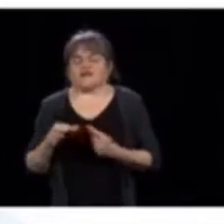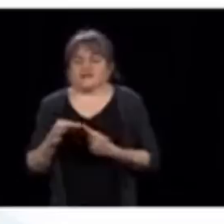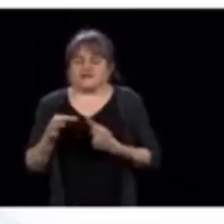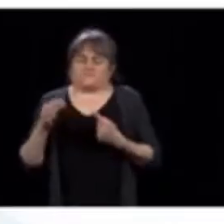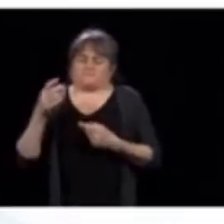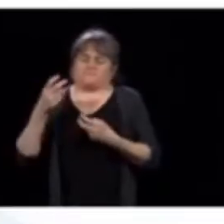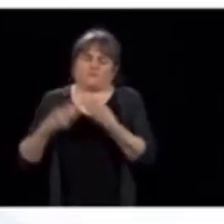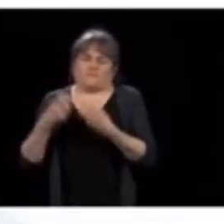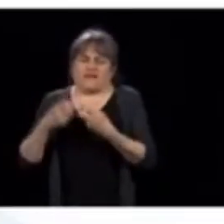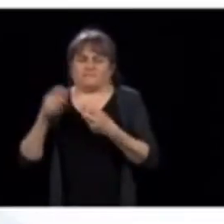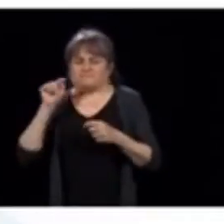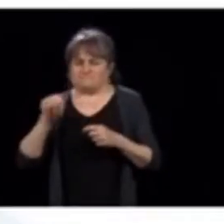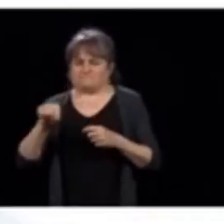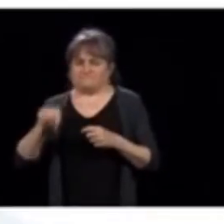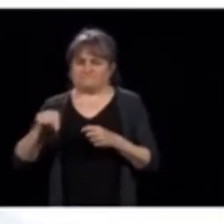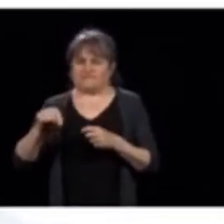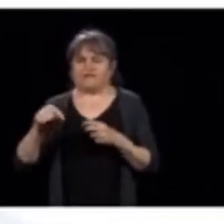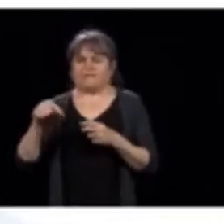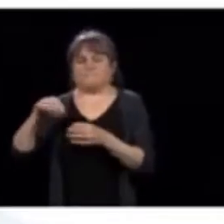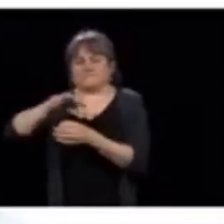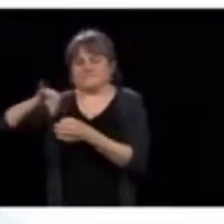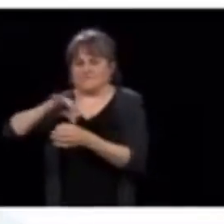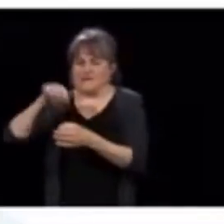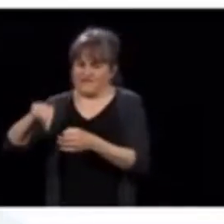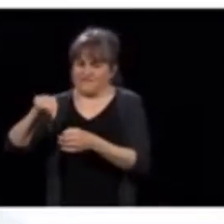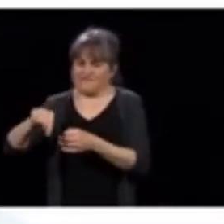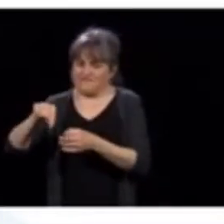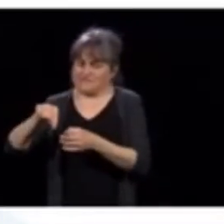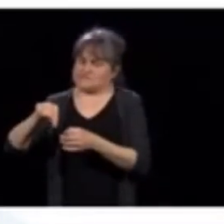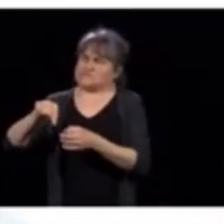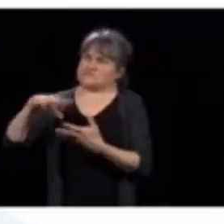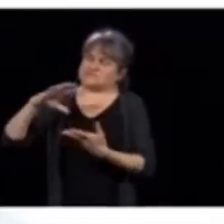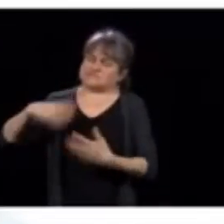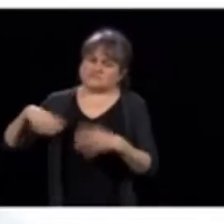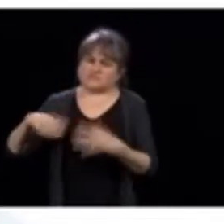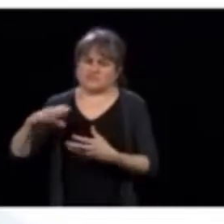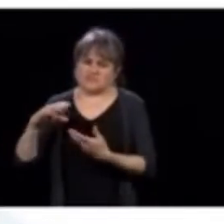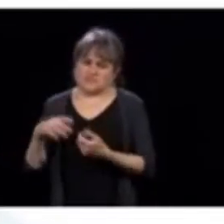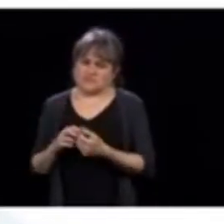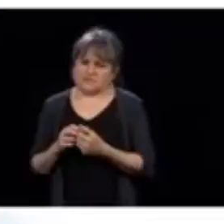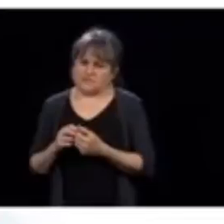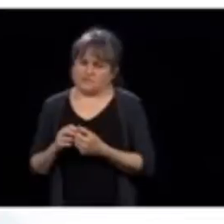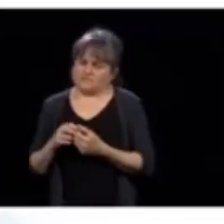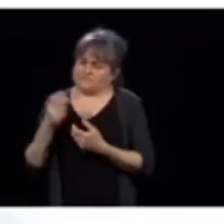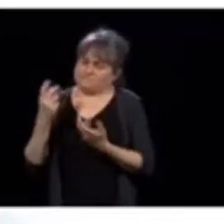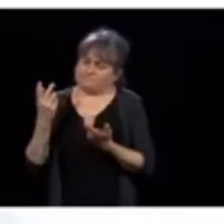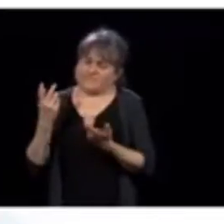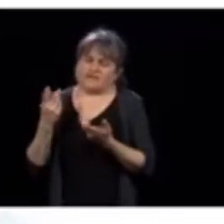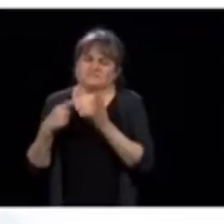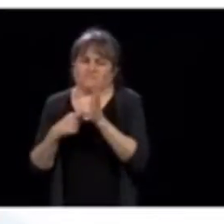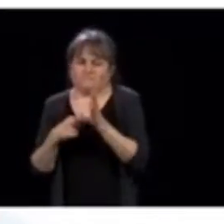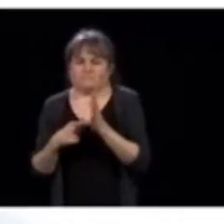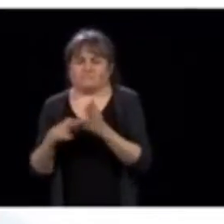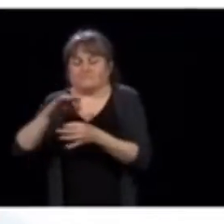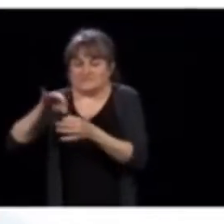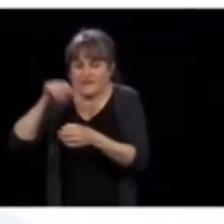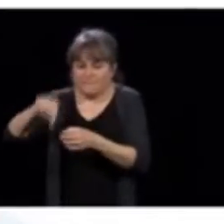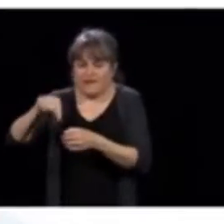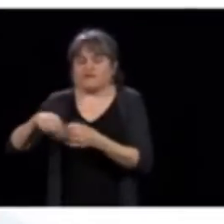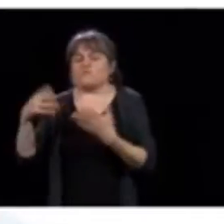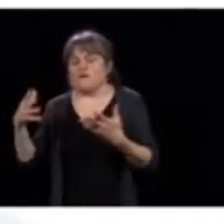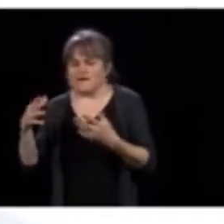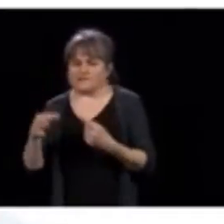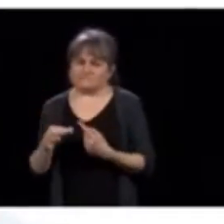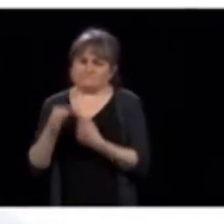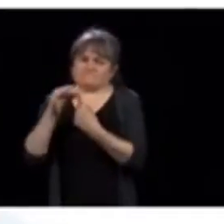des médicaments qui est difficile, des sédatifs, mais on le gère bien, je